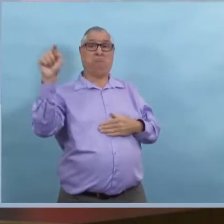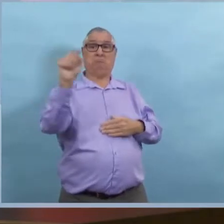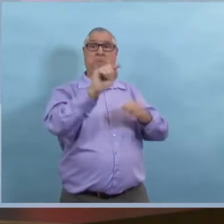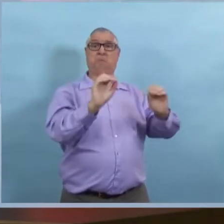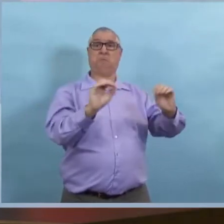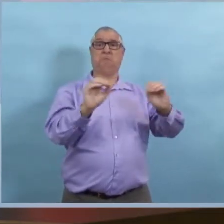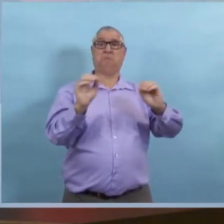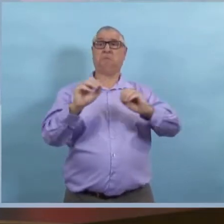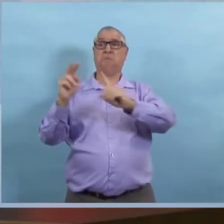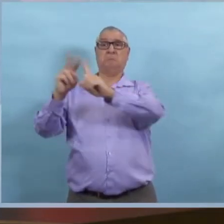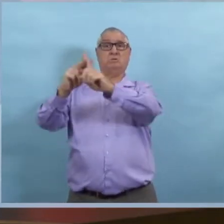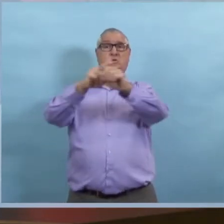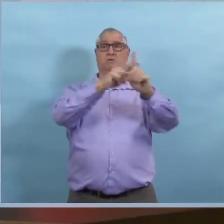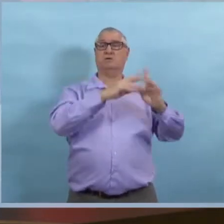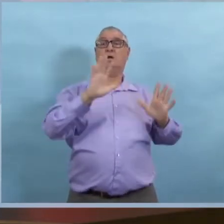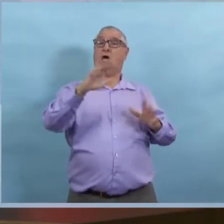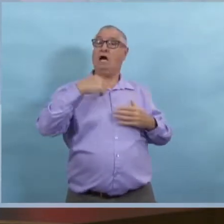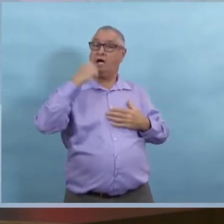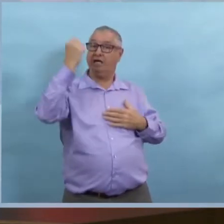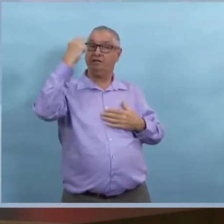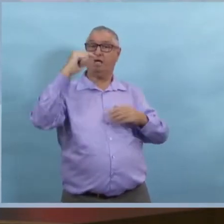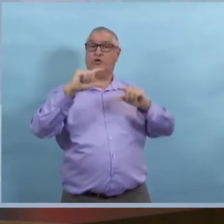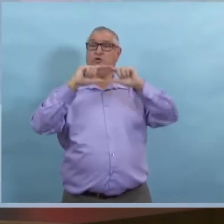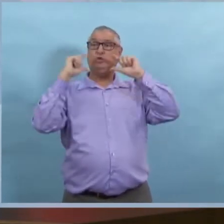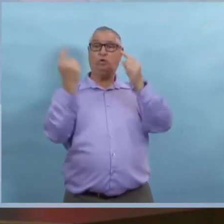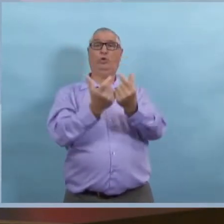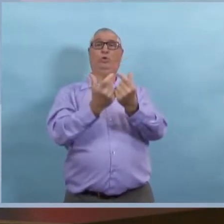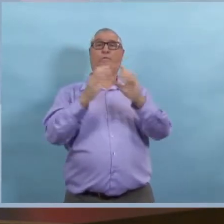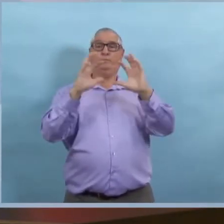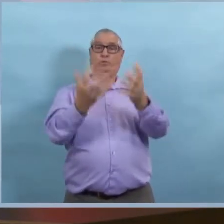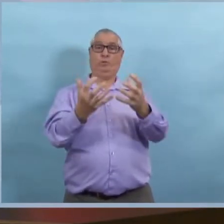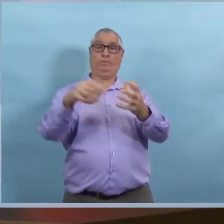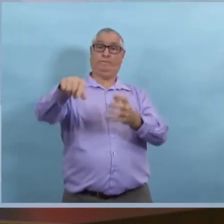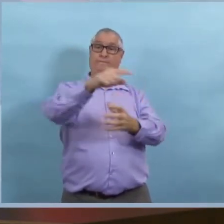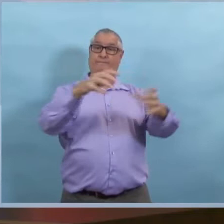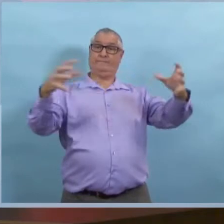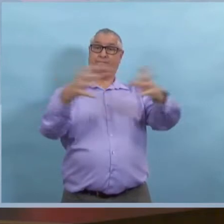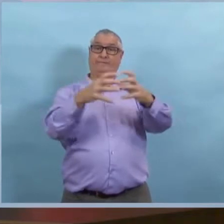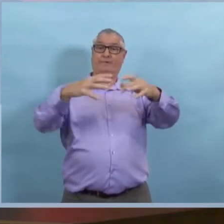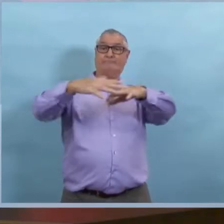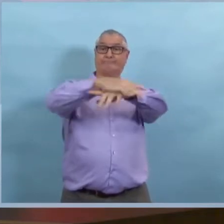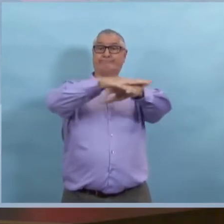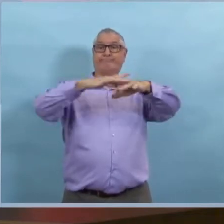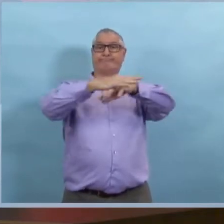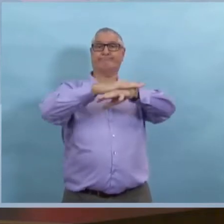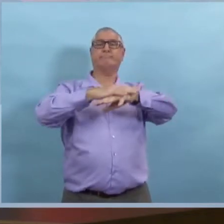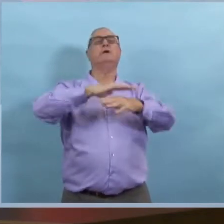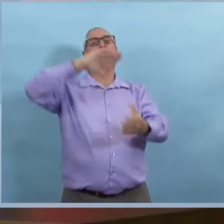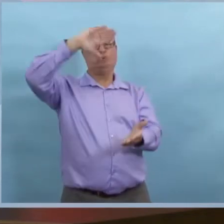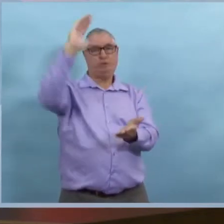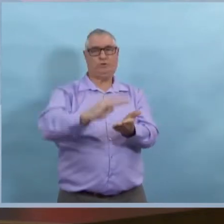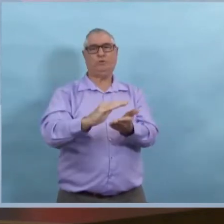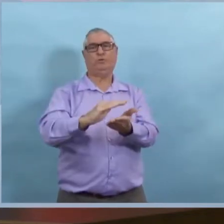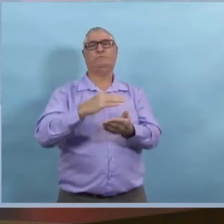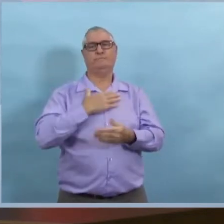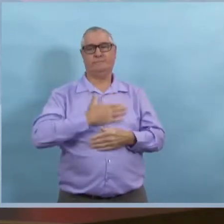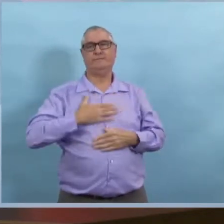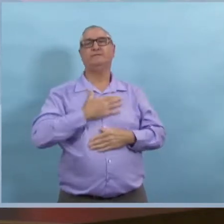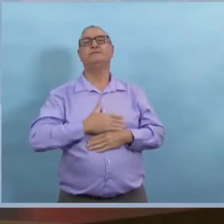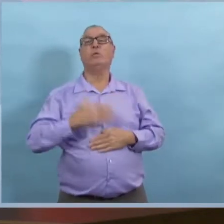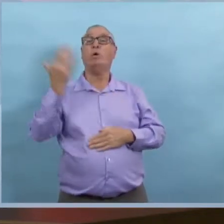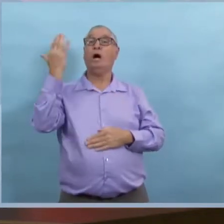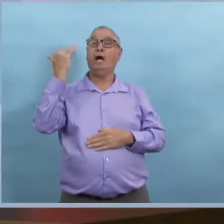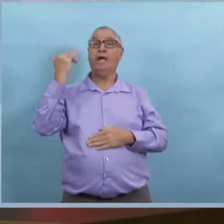Alors, je ne connais pas les détails de ce rassemblant dont vous parlez. Mais encore une fois, ce que je vous dirais, c'est qu'il faut absolument éviter les